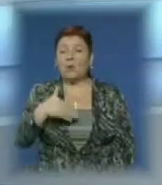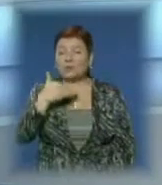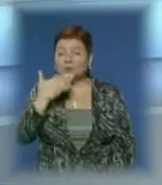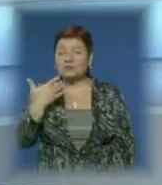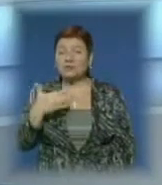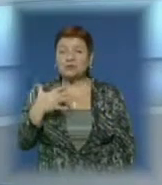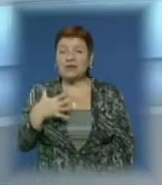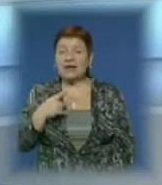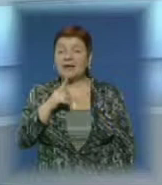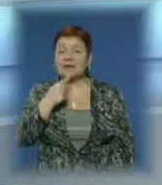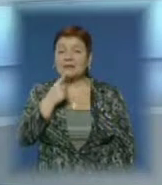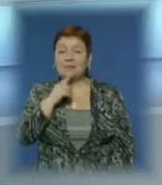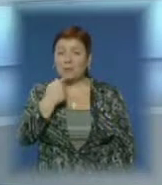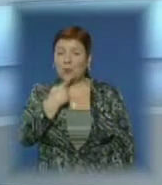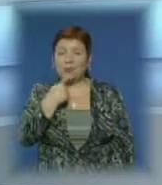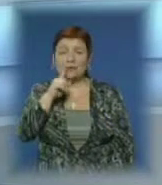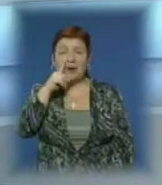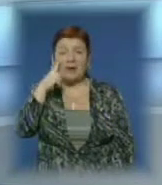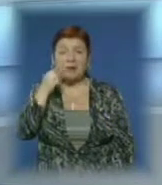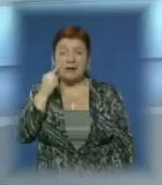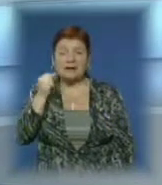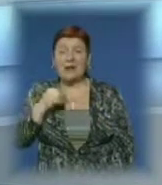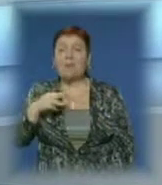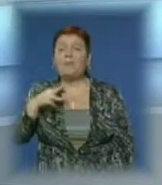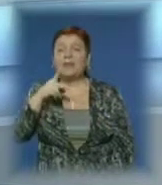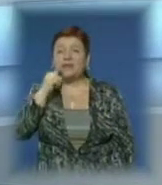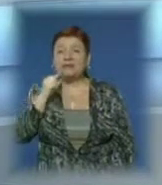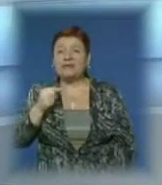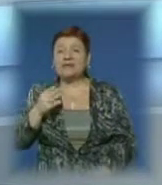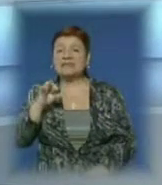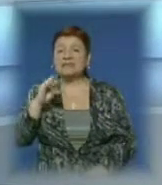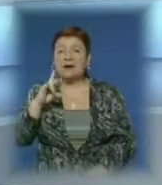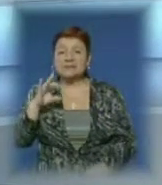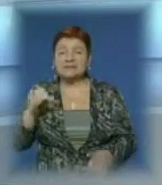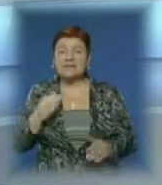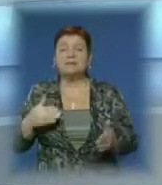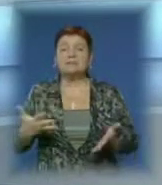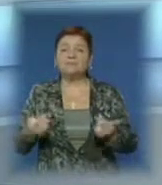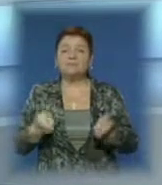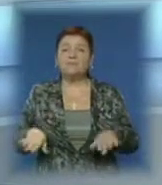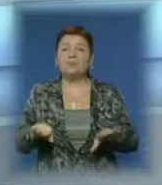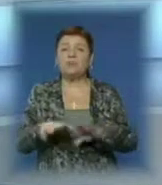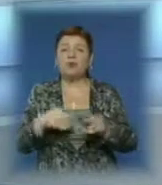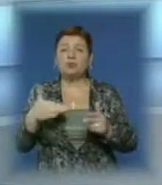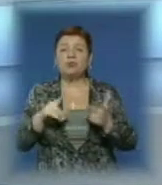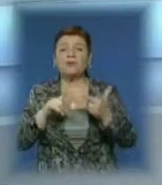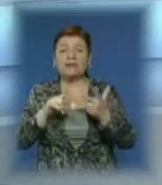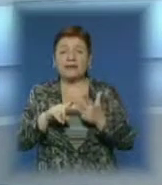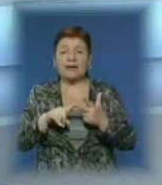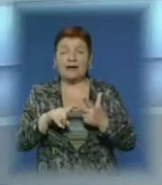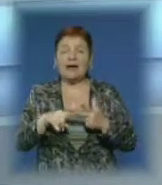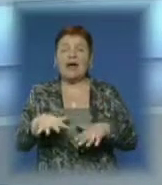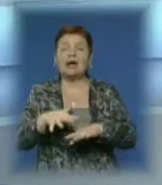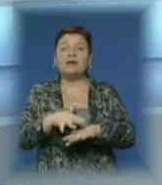смакують медом. З самого ранку фестиваль ярмарок «Медовий спас» приймає гостей. обласному центрі такий фест відбувається втретє. Ярмарок